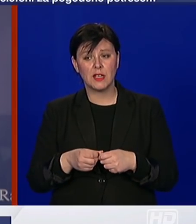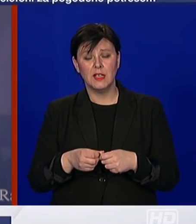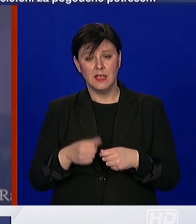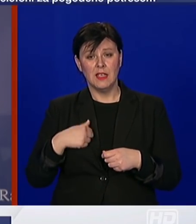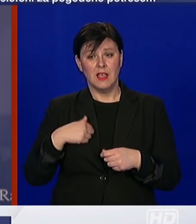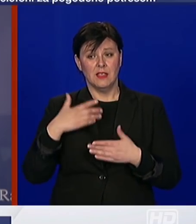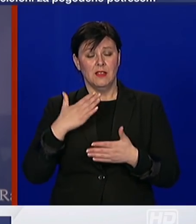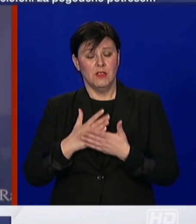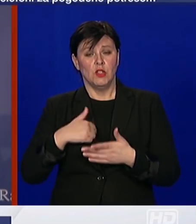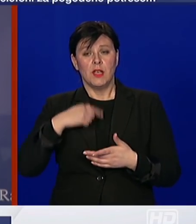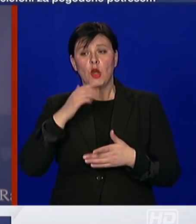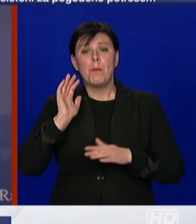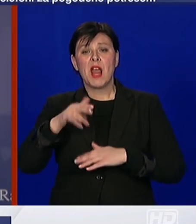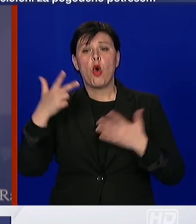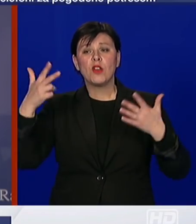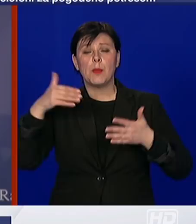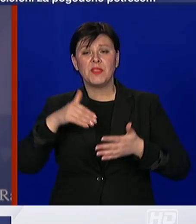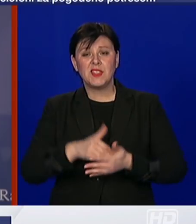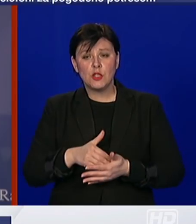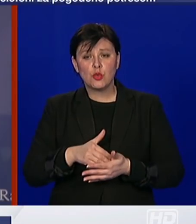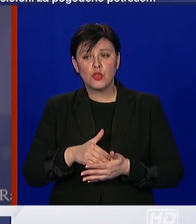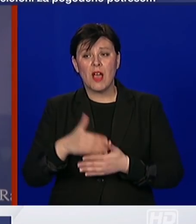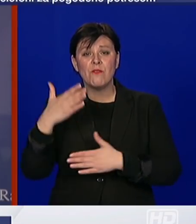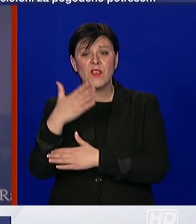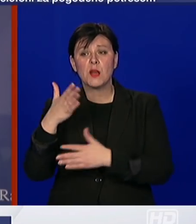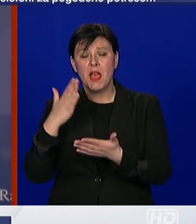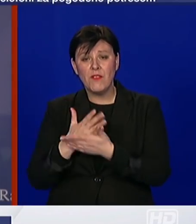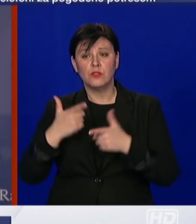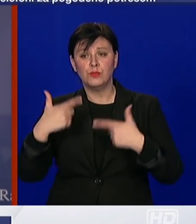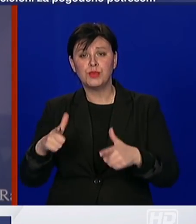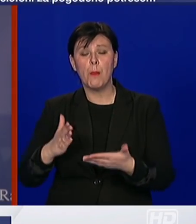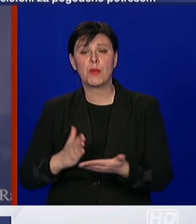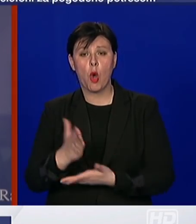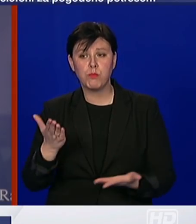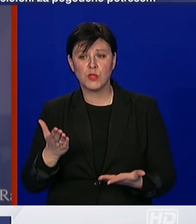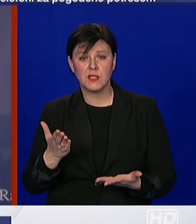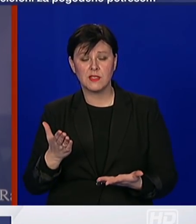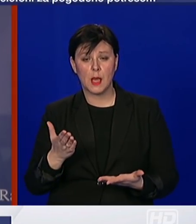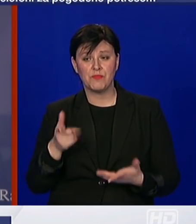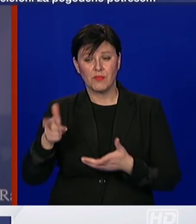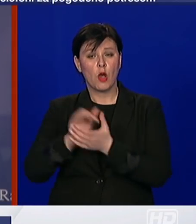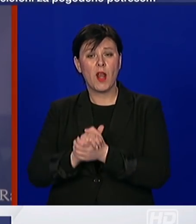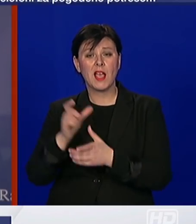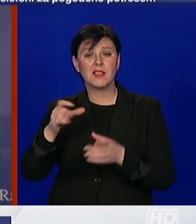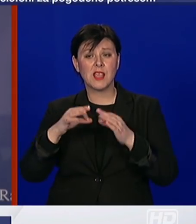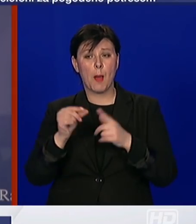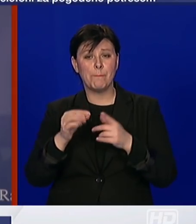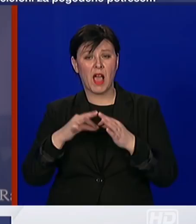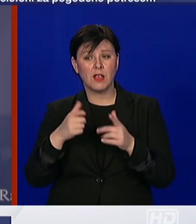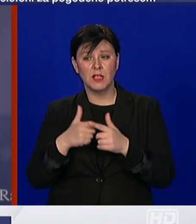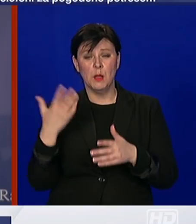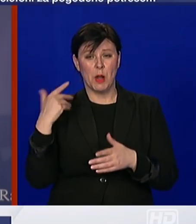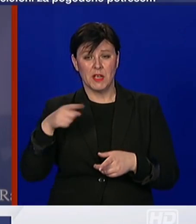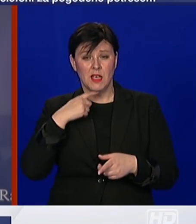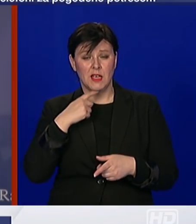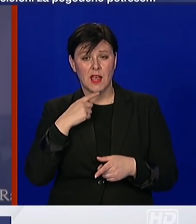preko 8 tisuća već tih propusnica izdano. Kolega Capak mi je malo prije kazao da